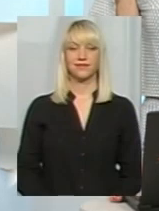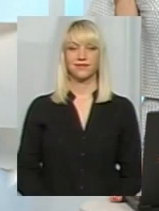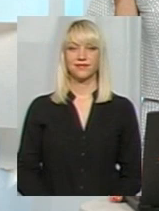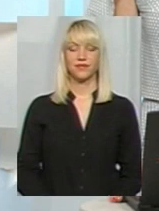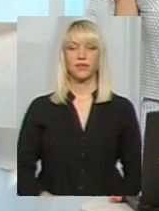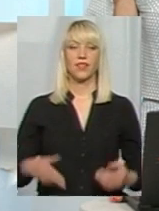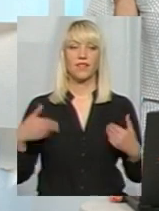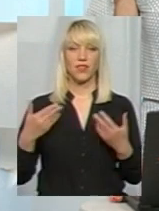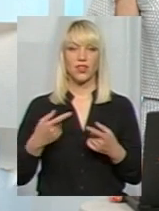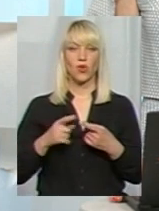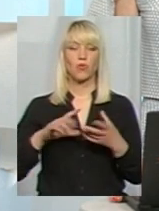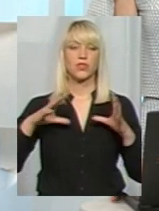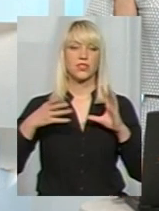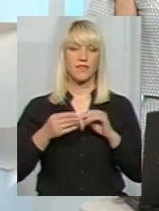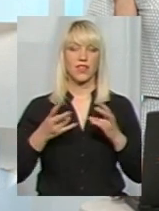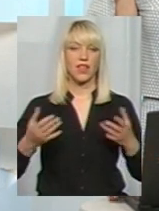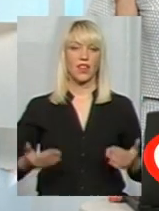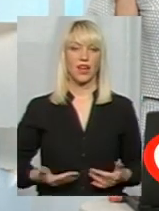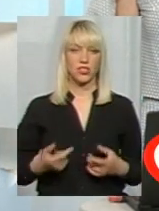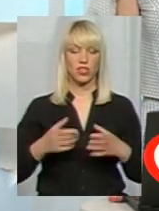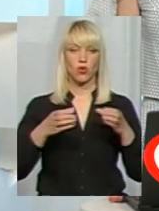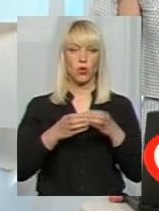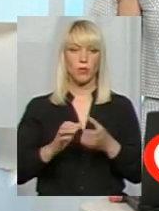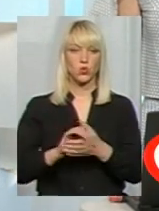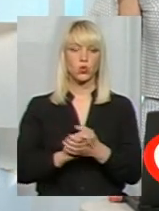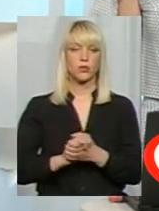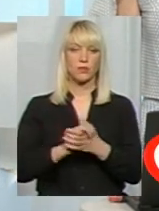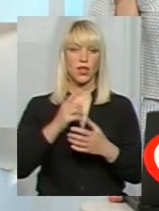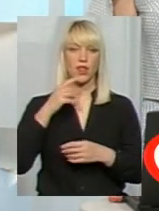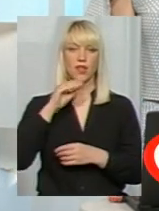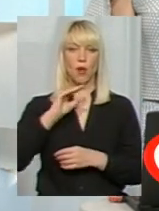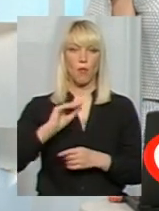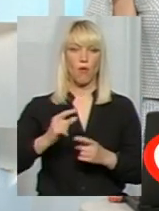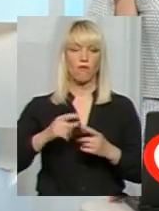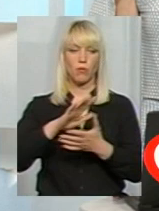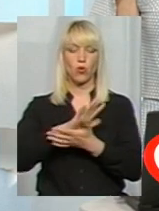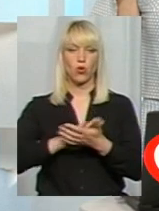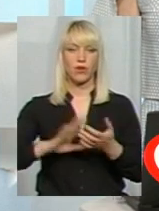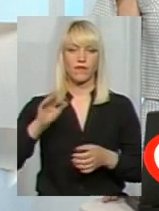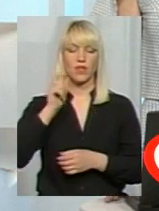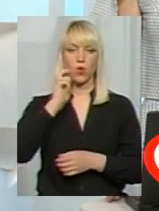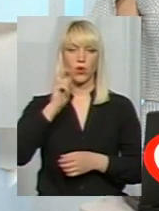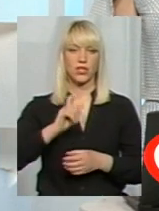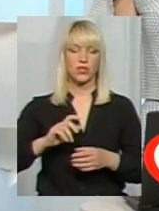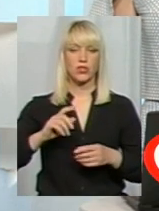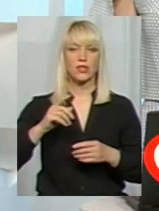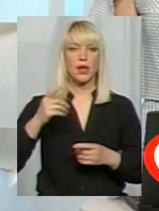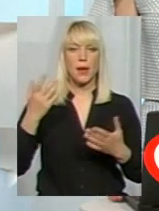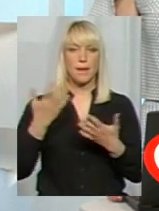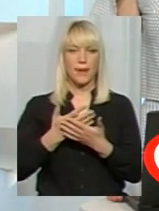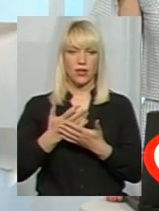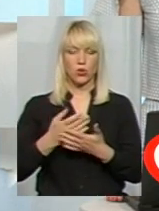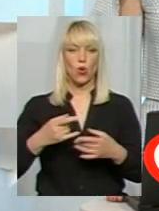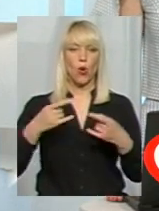Вітаємо, це «Звіти наживо». Команда суспільного мовлення продовжує всеукраїнський медіапроект і в його межах студія